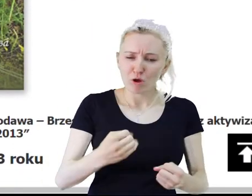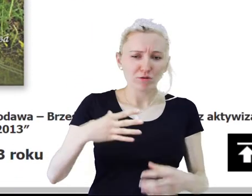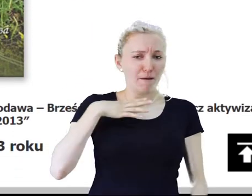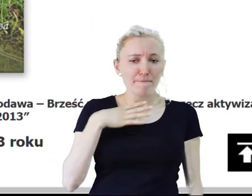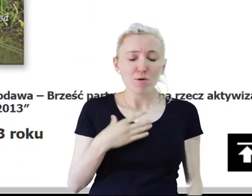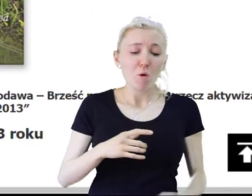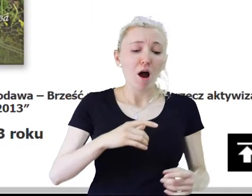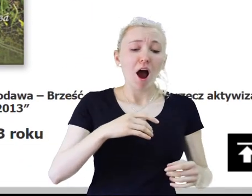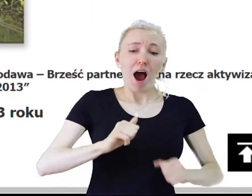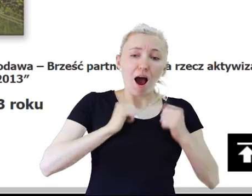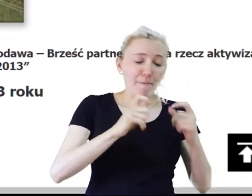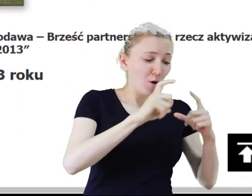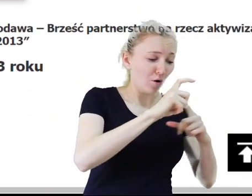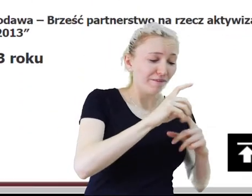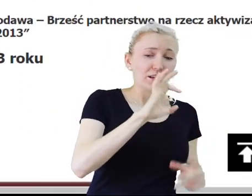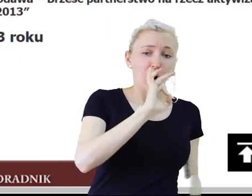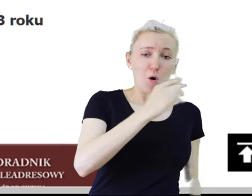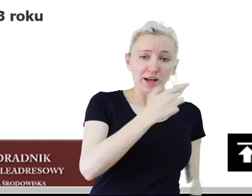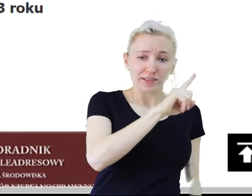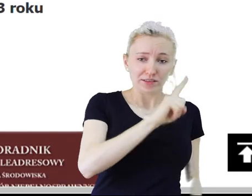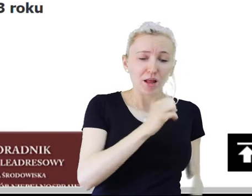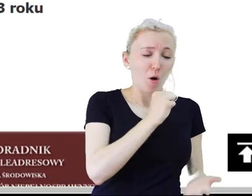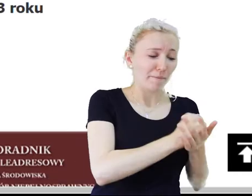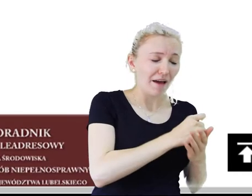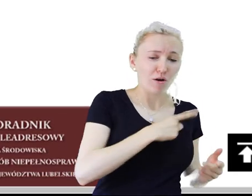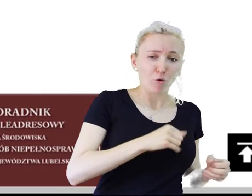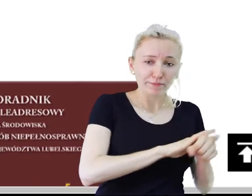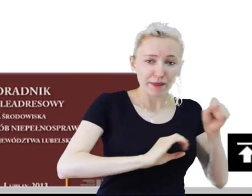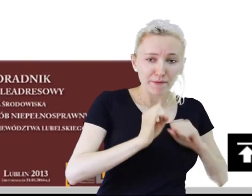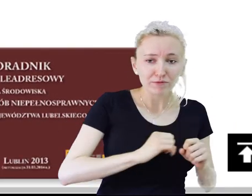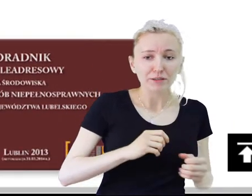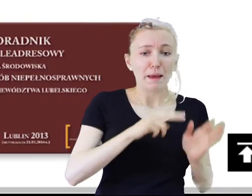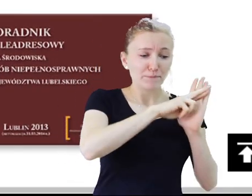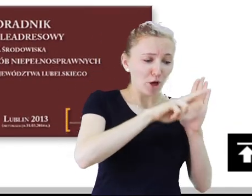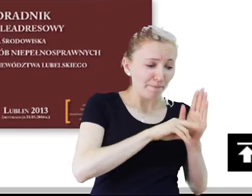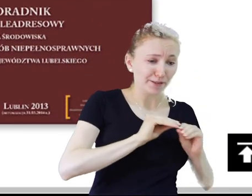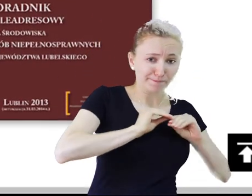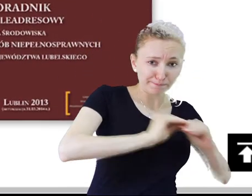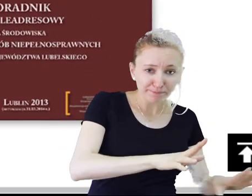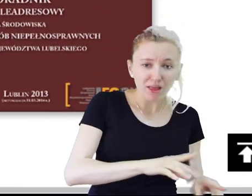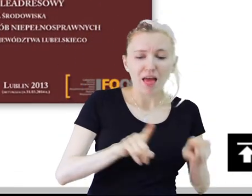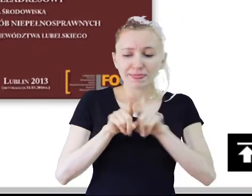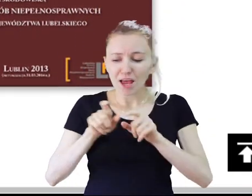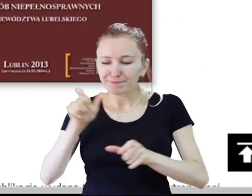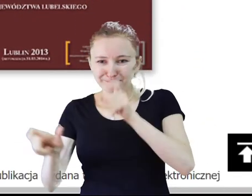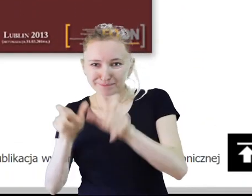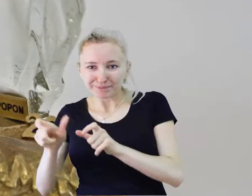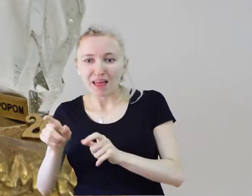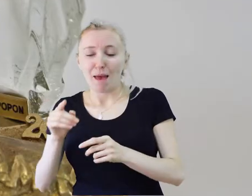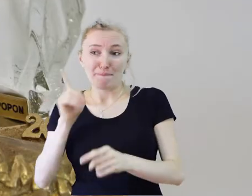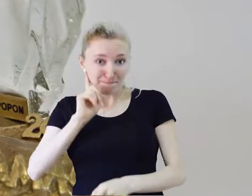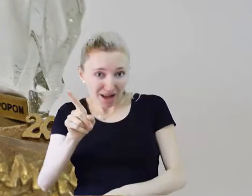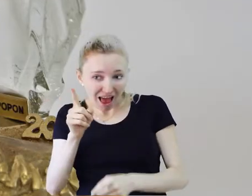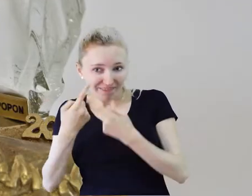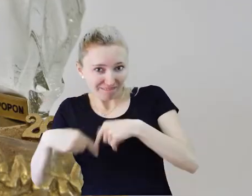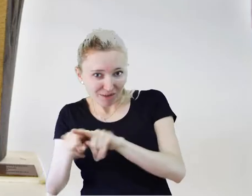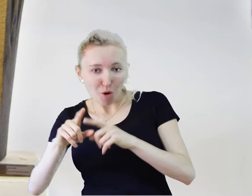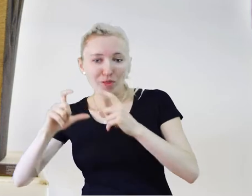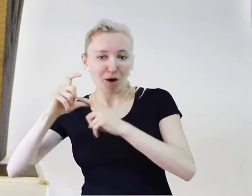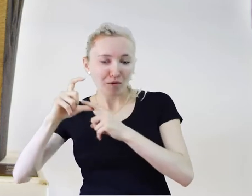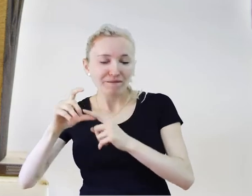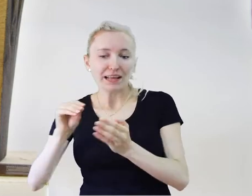upowszechnieniem zapisów konwencji ONZ o prawach osób niepełnosprawnych i monitorowaniem jej wdrażania. Za swoją